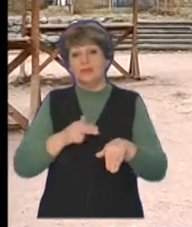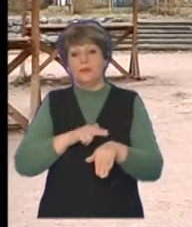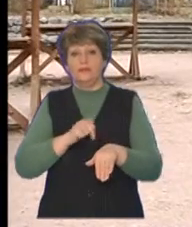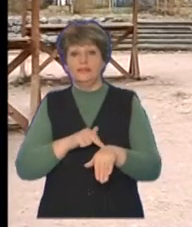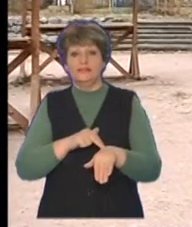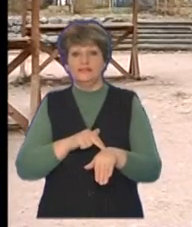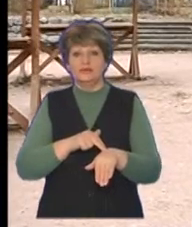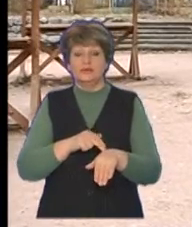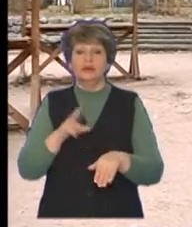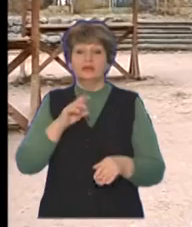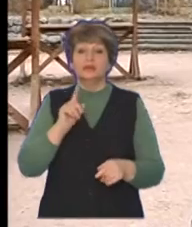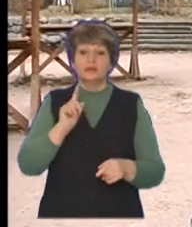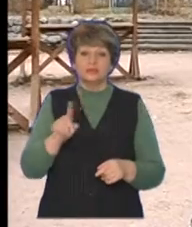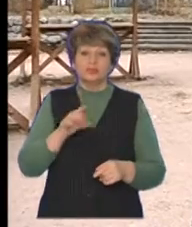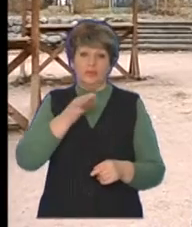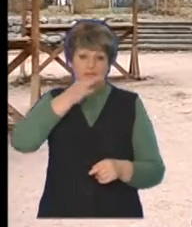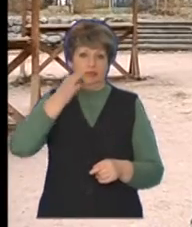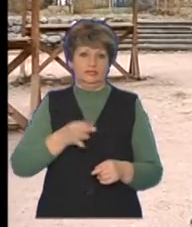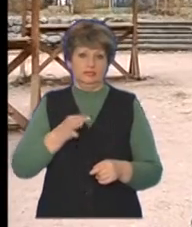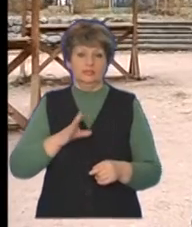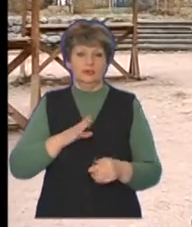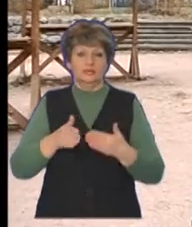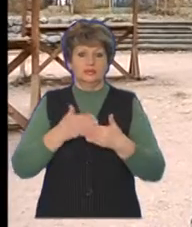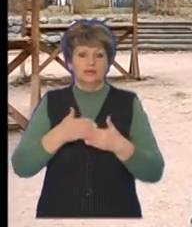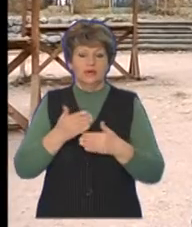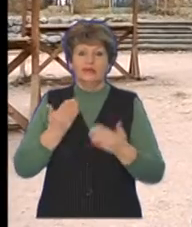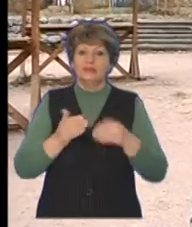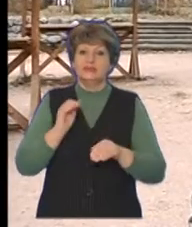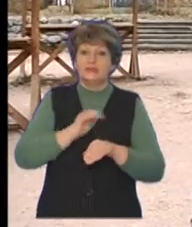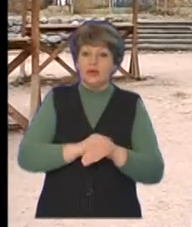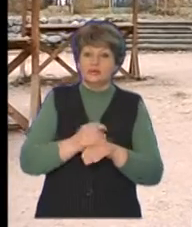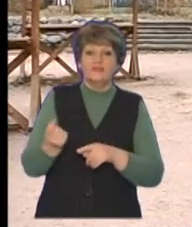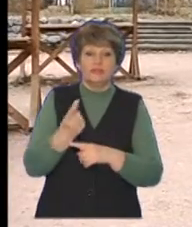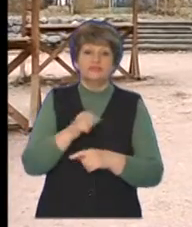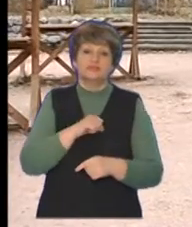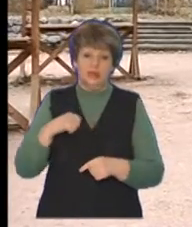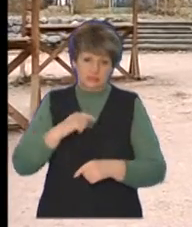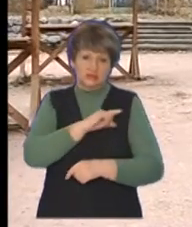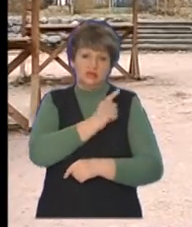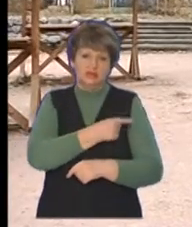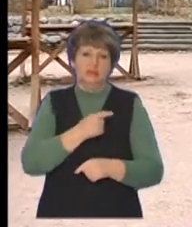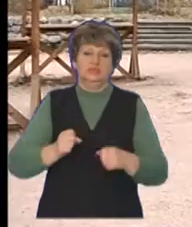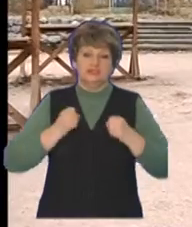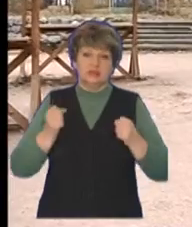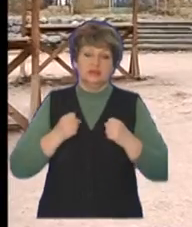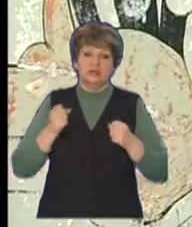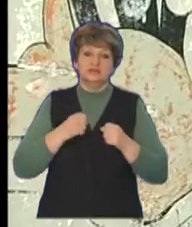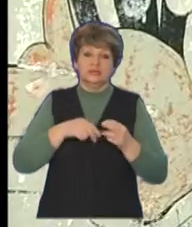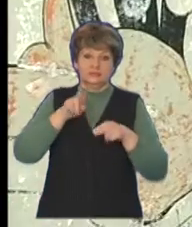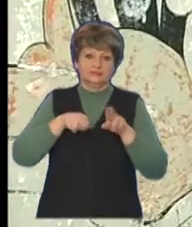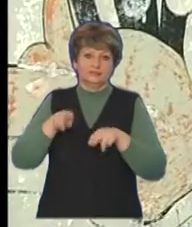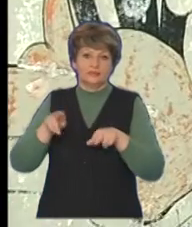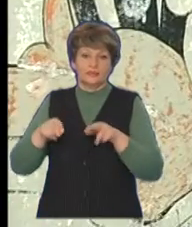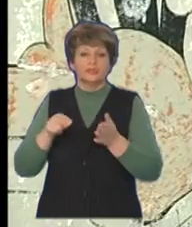поліцію для відповідного реагування. Якщо вже по факту виявили, то своїми силами намагаємось стерти ці написи.